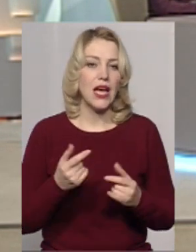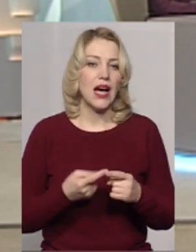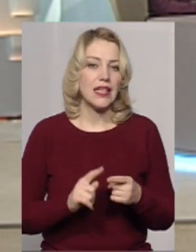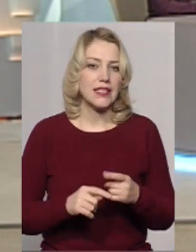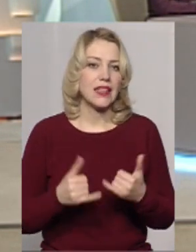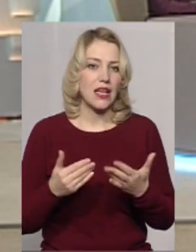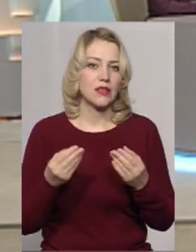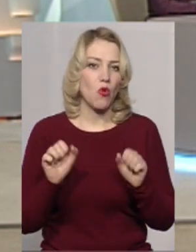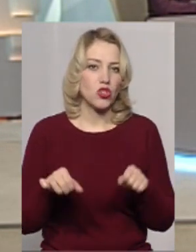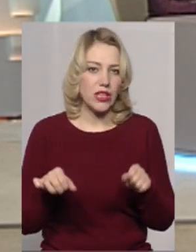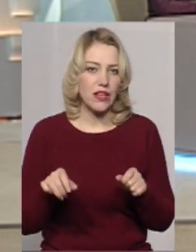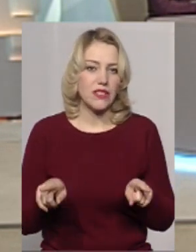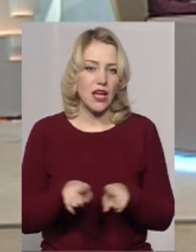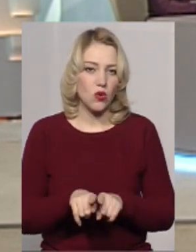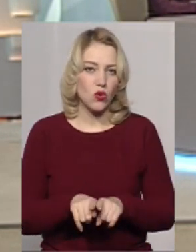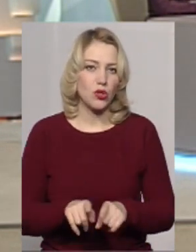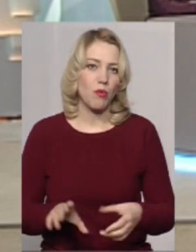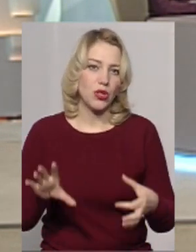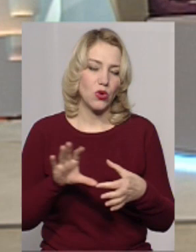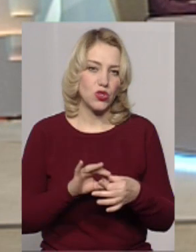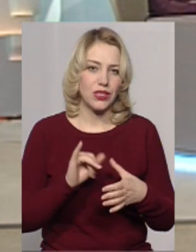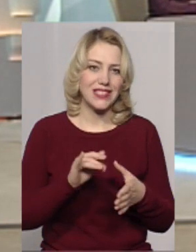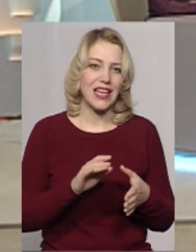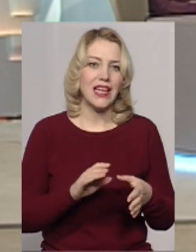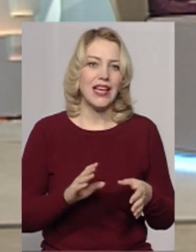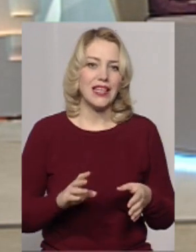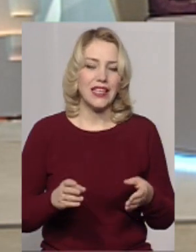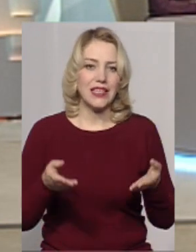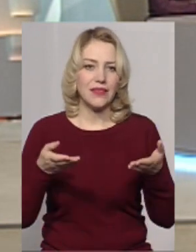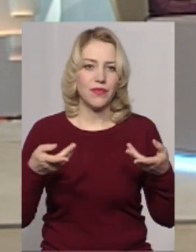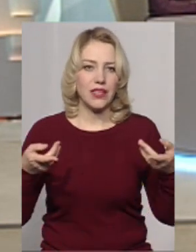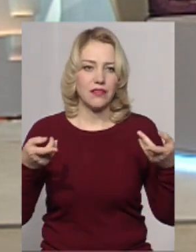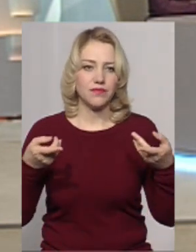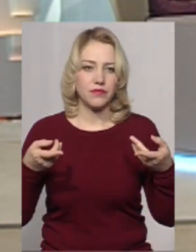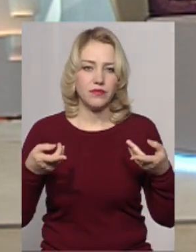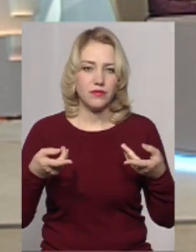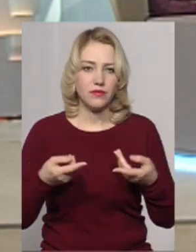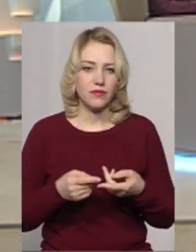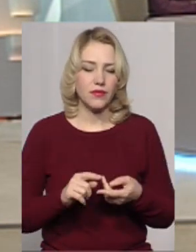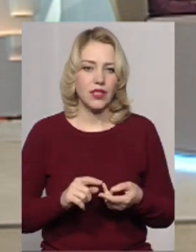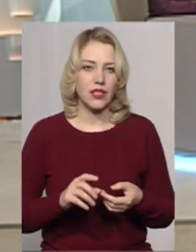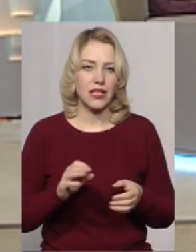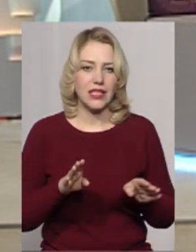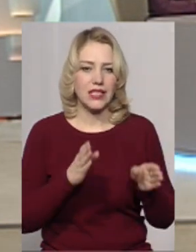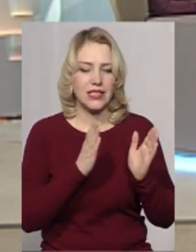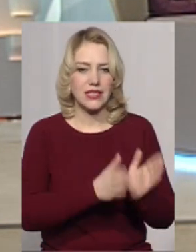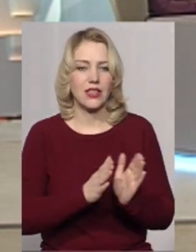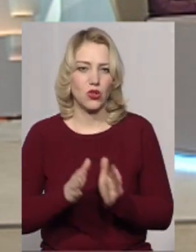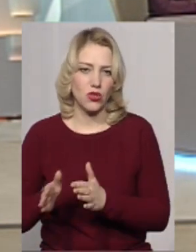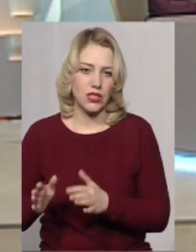дасть можливість також підключитися і синхронізувати з єдиною державною системою